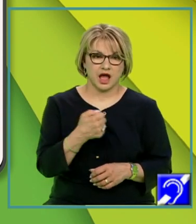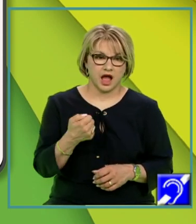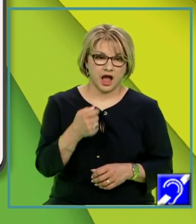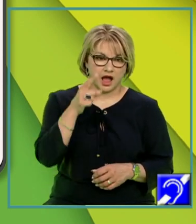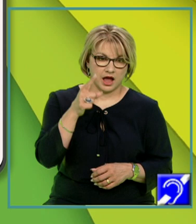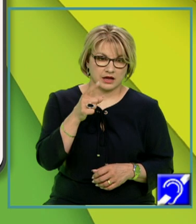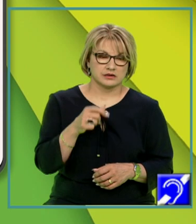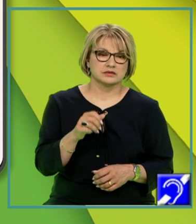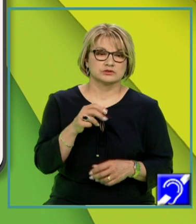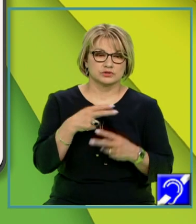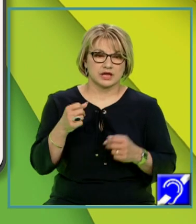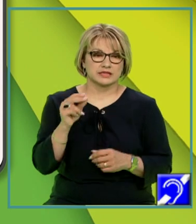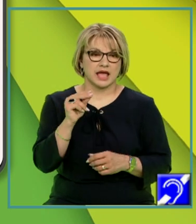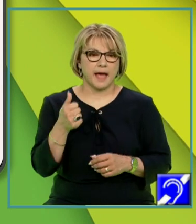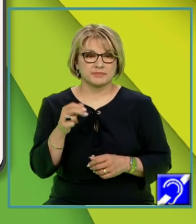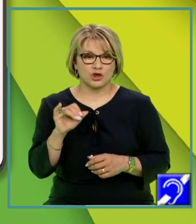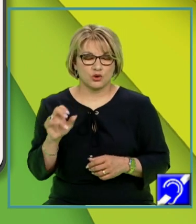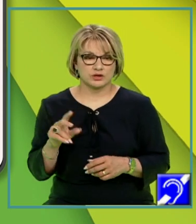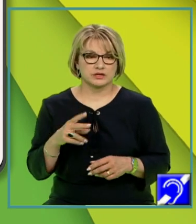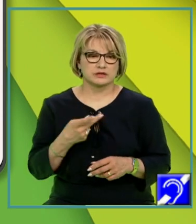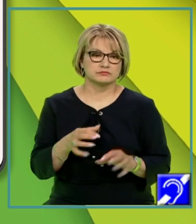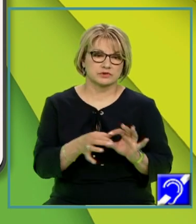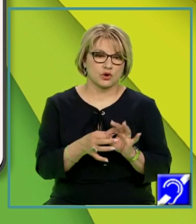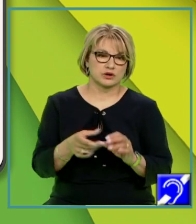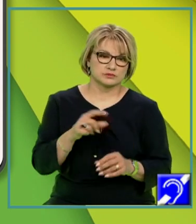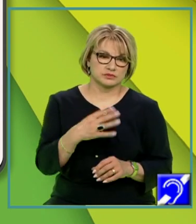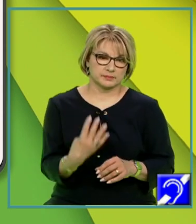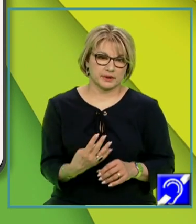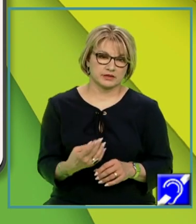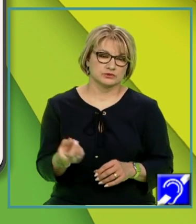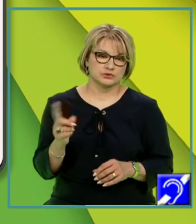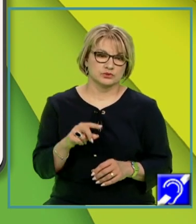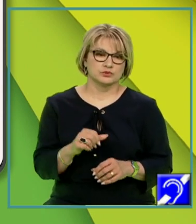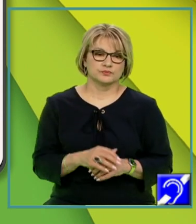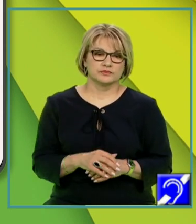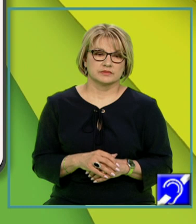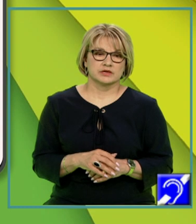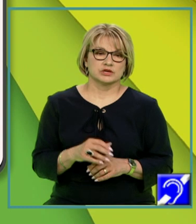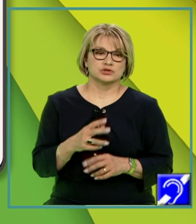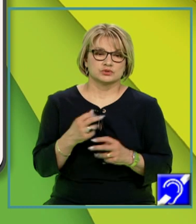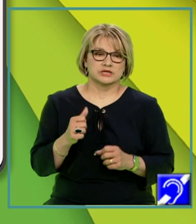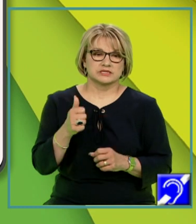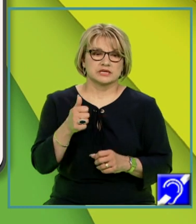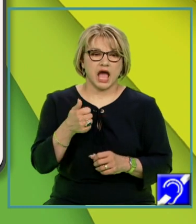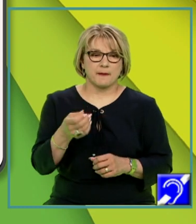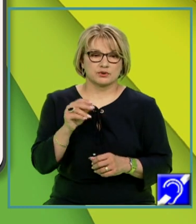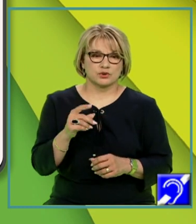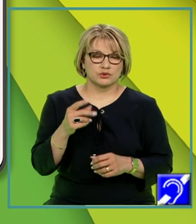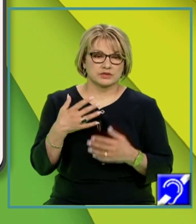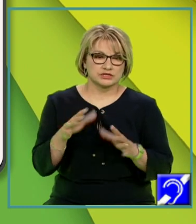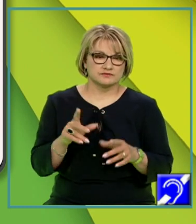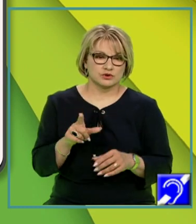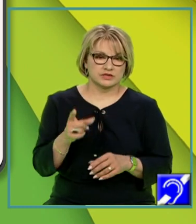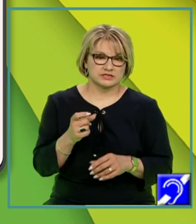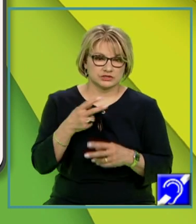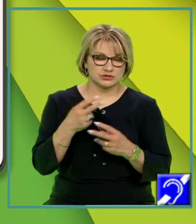judecății a priorii, îi corespunde propoziția 4. Judecățile a priorii izvorăsc din intelectul pur, după cum spune Kant,